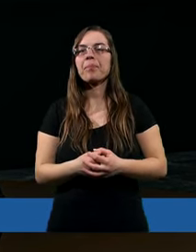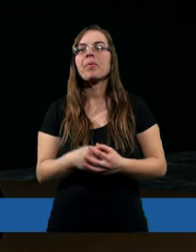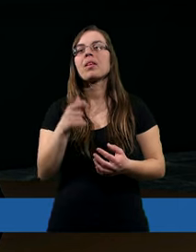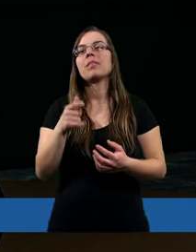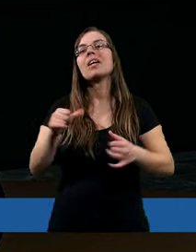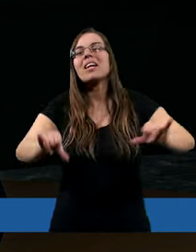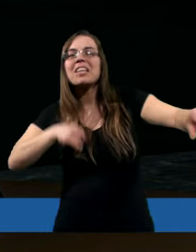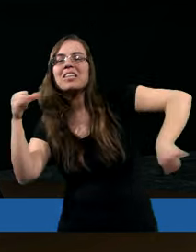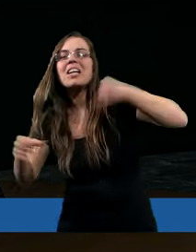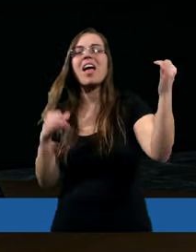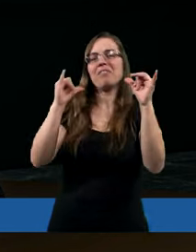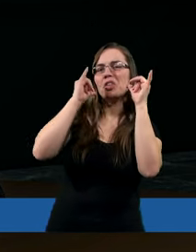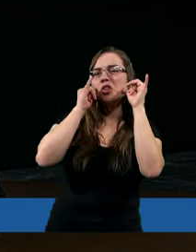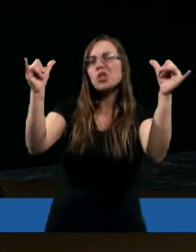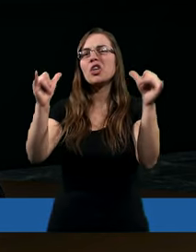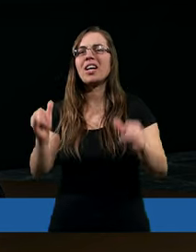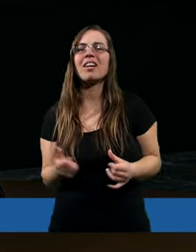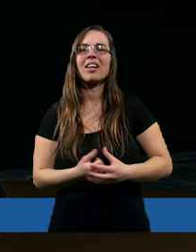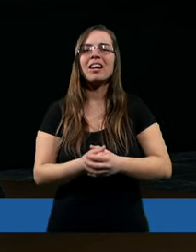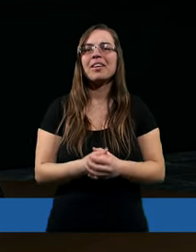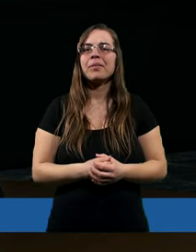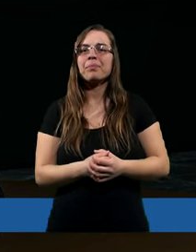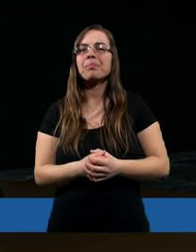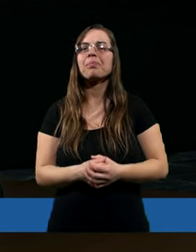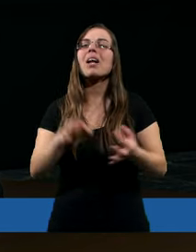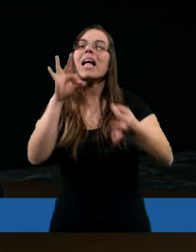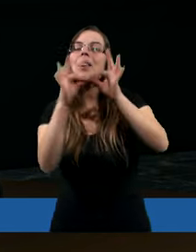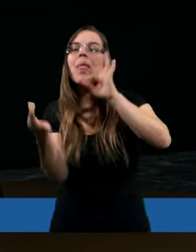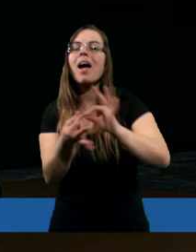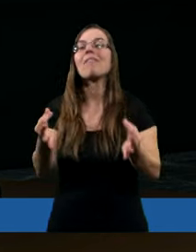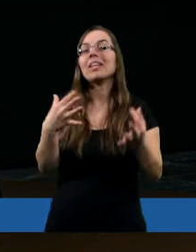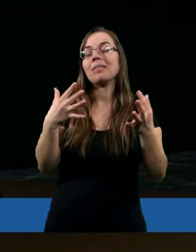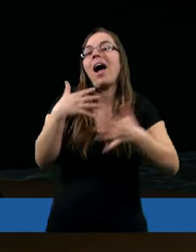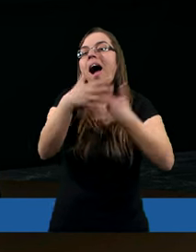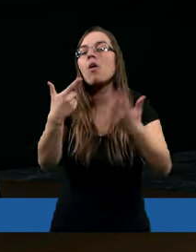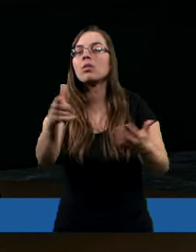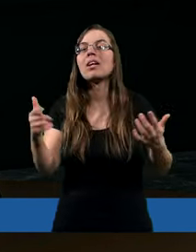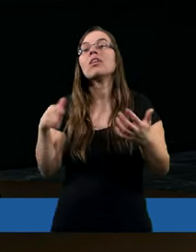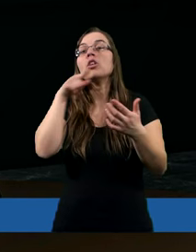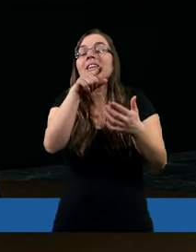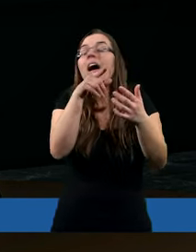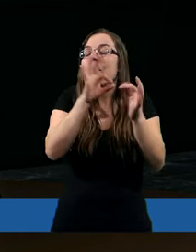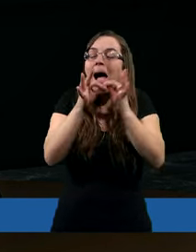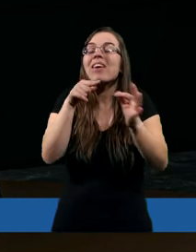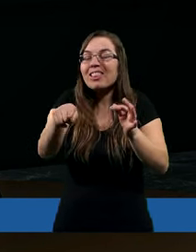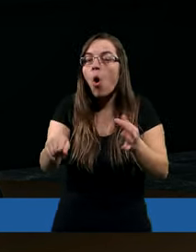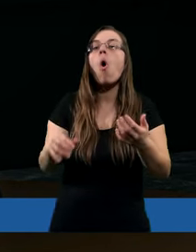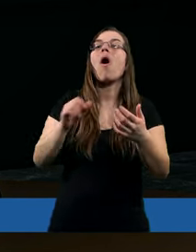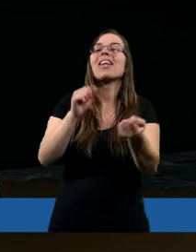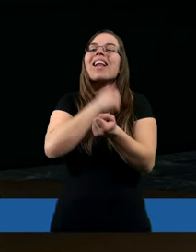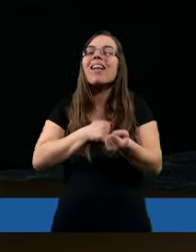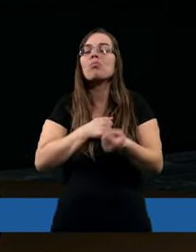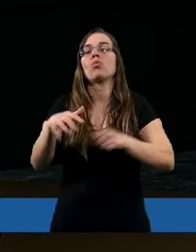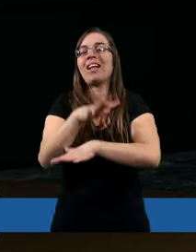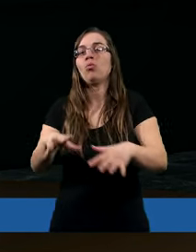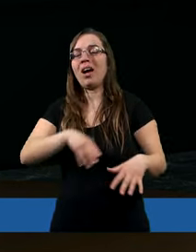Gniew, krzyk, nawet to zasmuca Ducha Świętego, bo